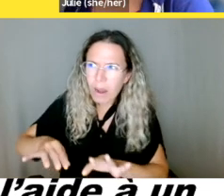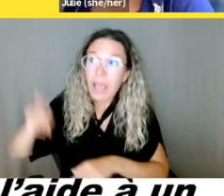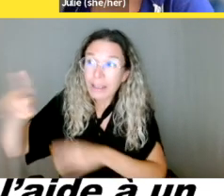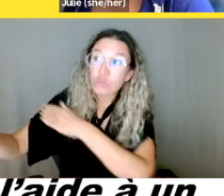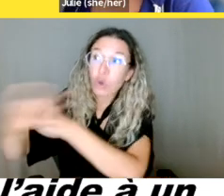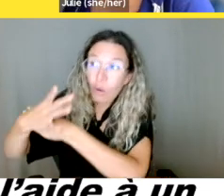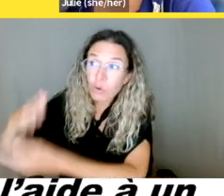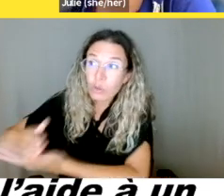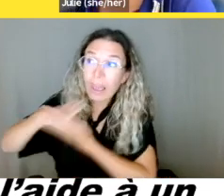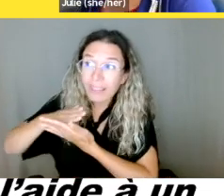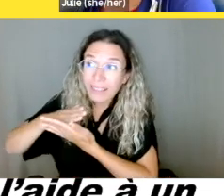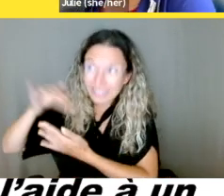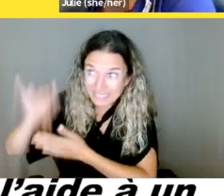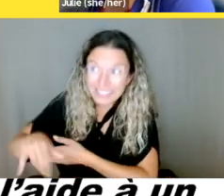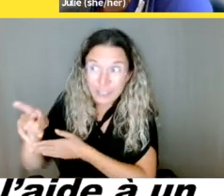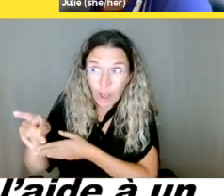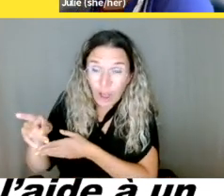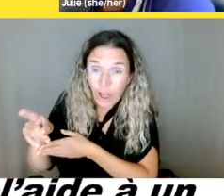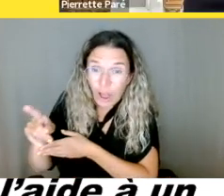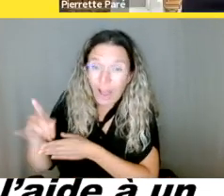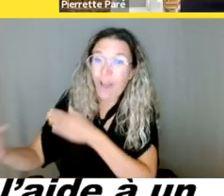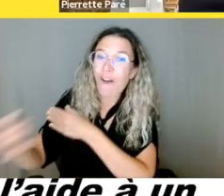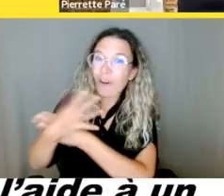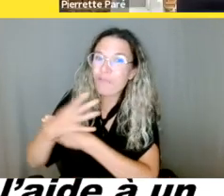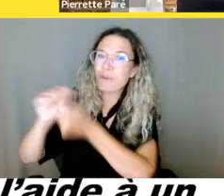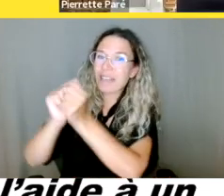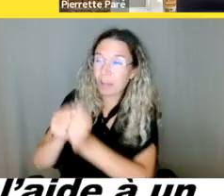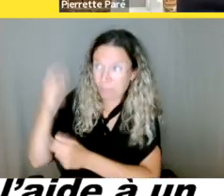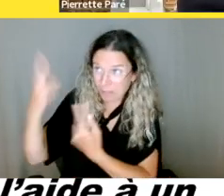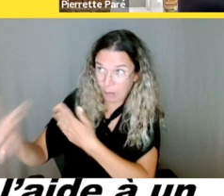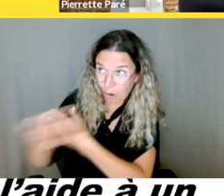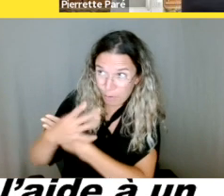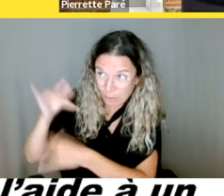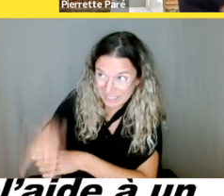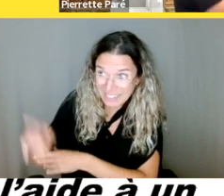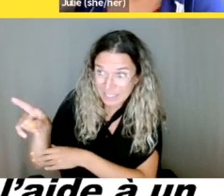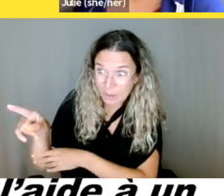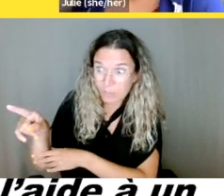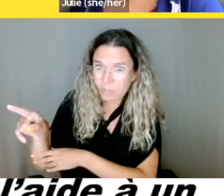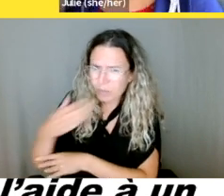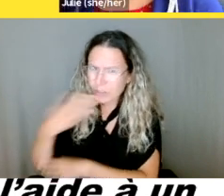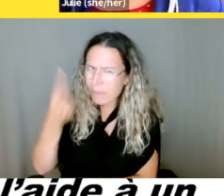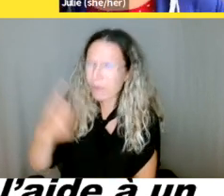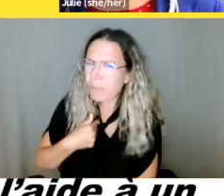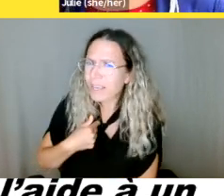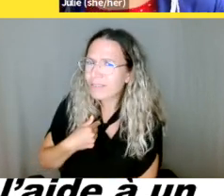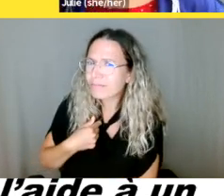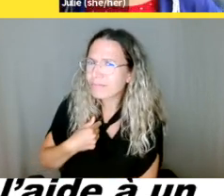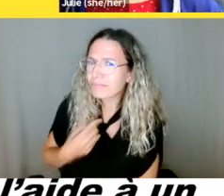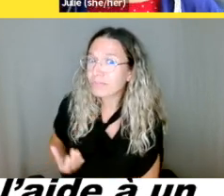Ai-je bien compris? Oui. Ça change les choses soit qu'on reçoit une réponse